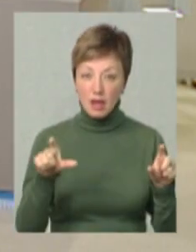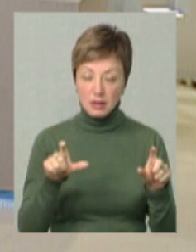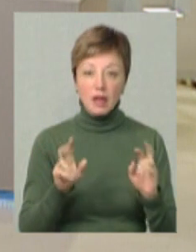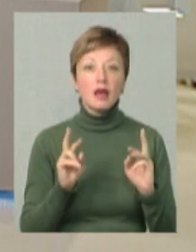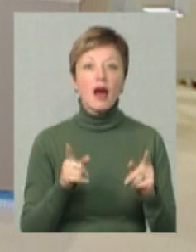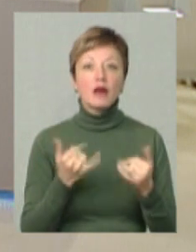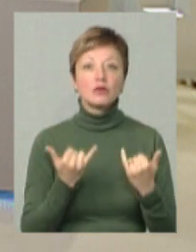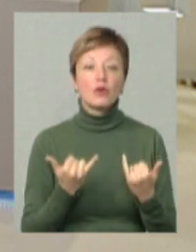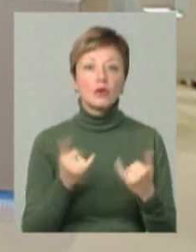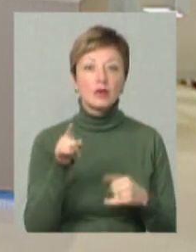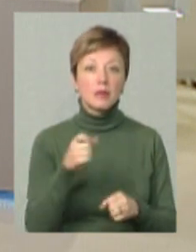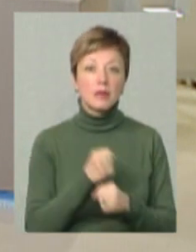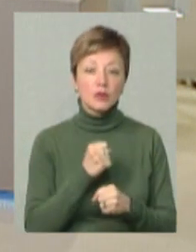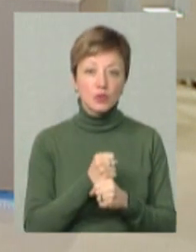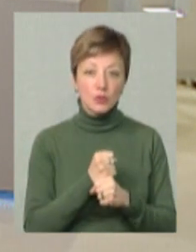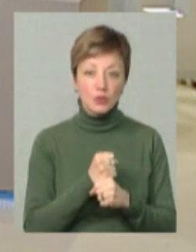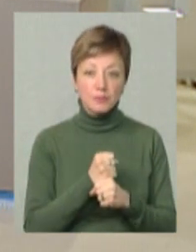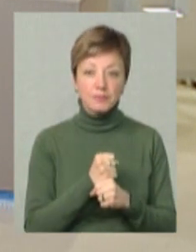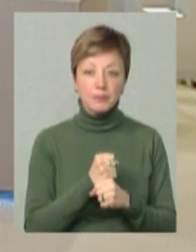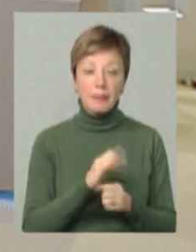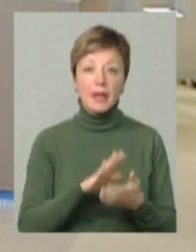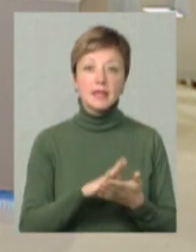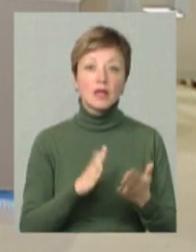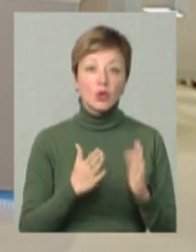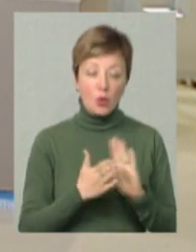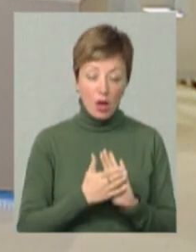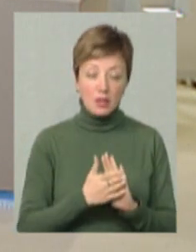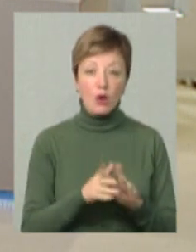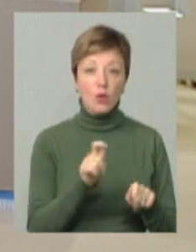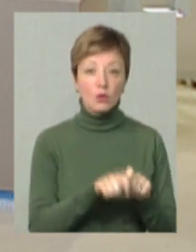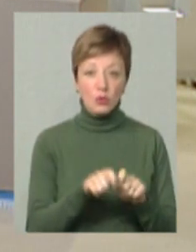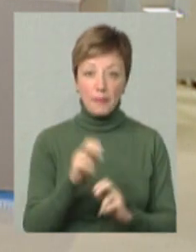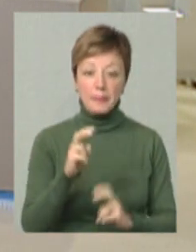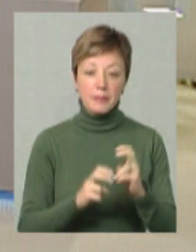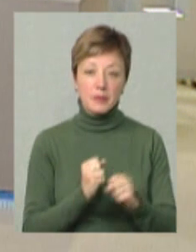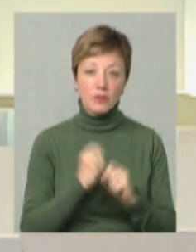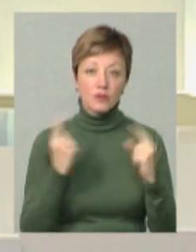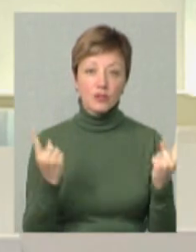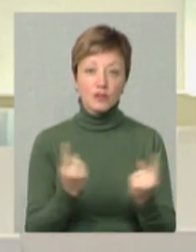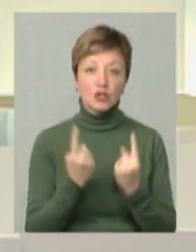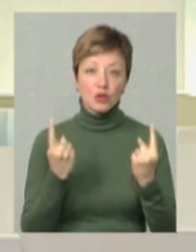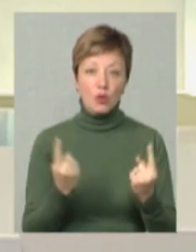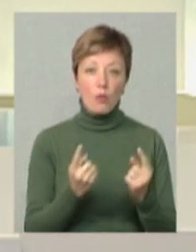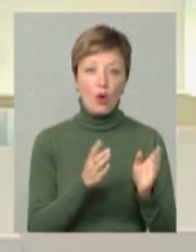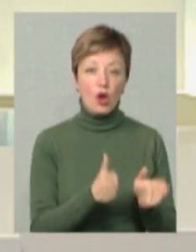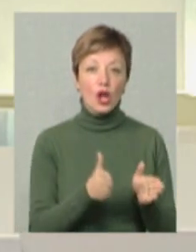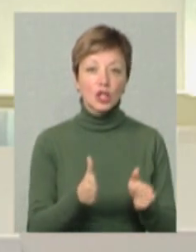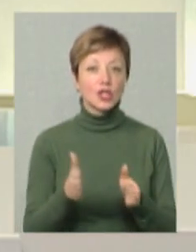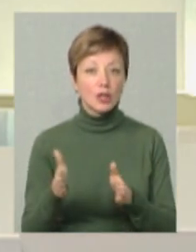Як сьогодні там працюється? Ситуація контрольована, підприємство працює в звичному режимі,